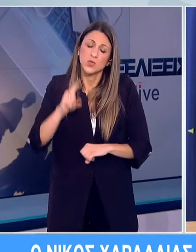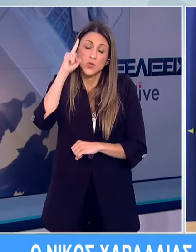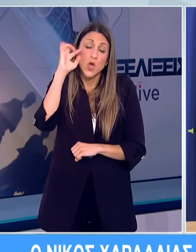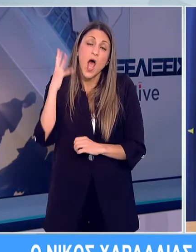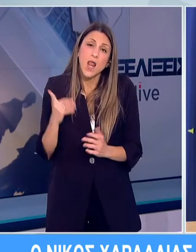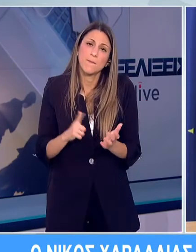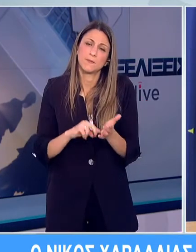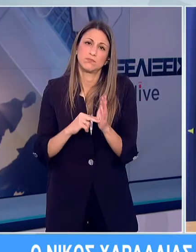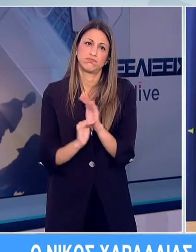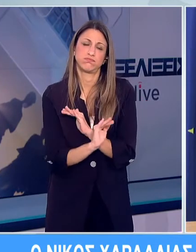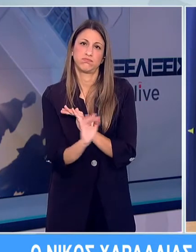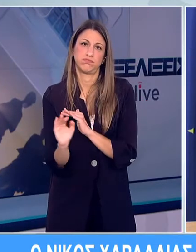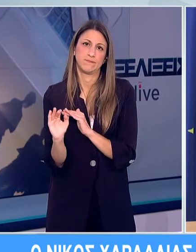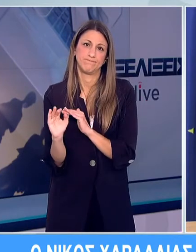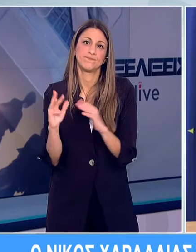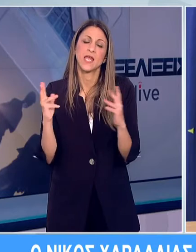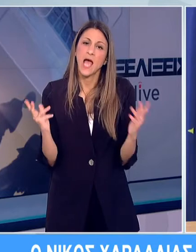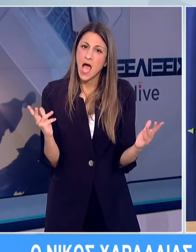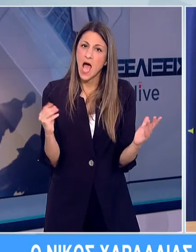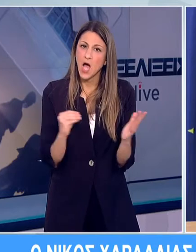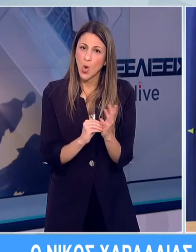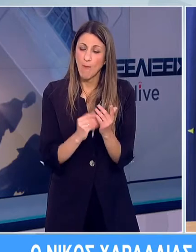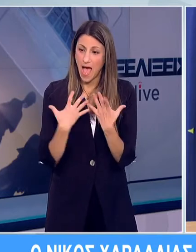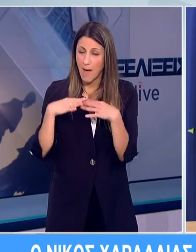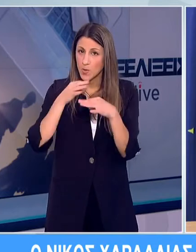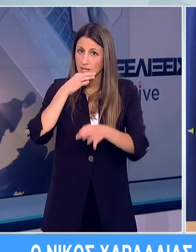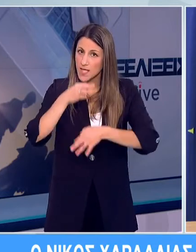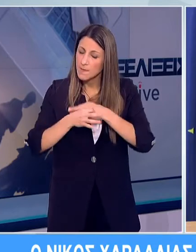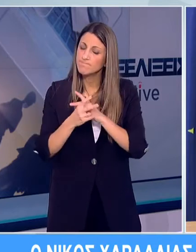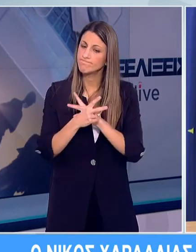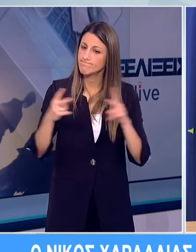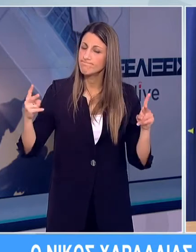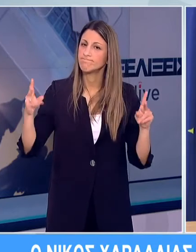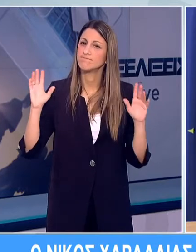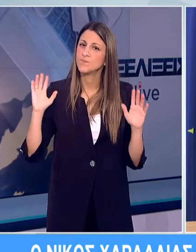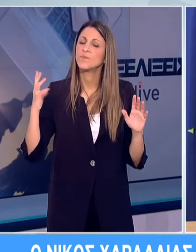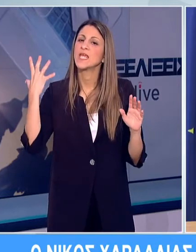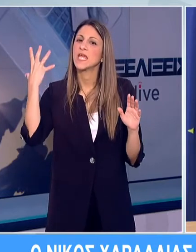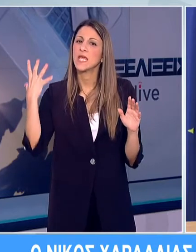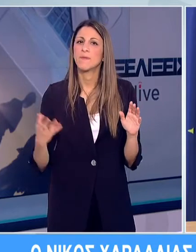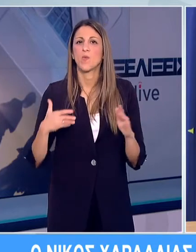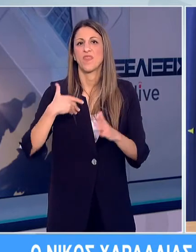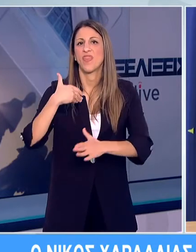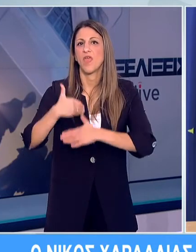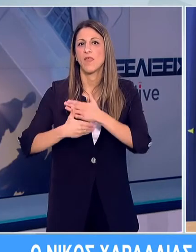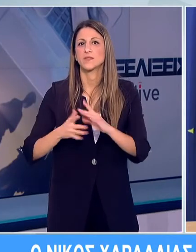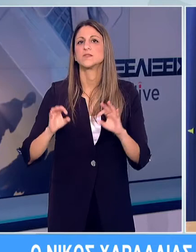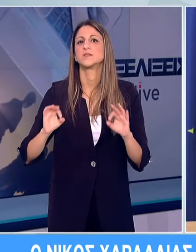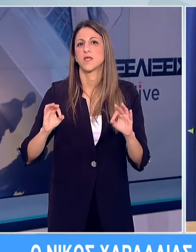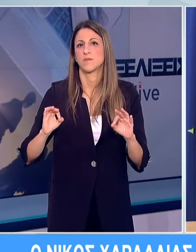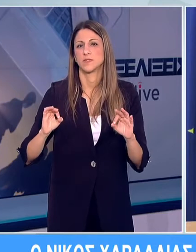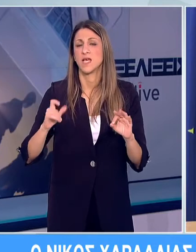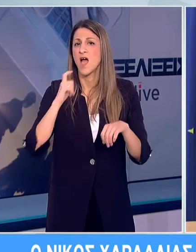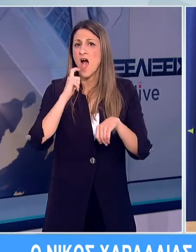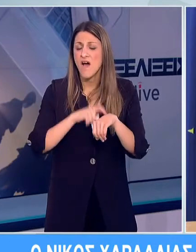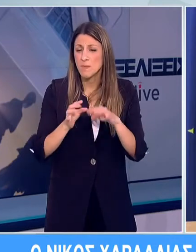που έχουμε δώσει, από εκεί και πέρα από την αρχή της κρίσης έχουμε ξεκαθαρίσει ότι υπάρχουν συγκεκριμένες διαδικασίες και όλα τα μέτρα είναι πάνω στο